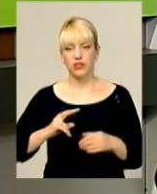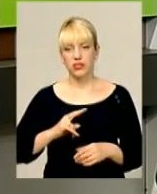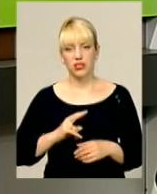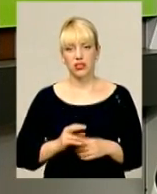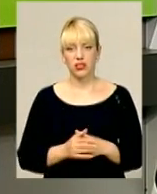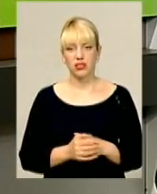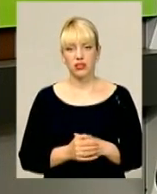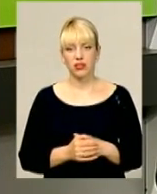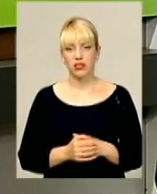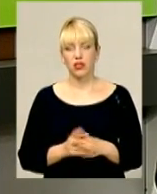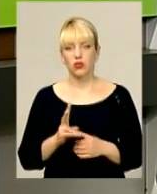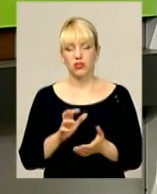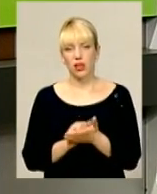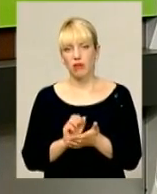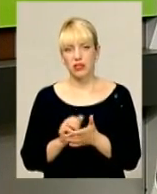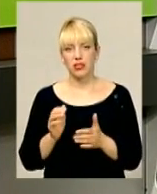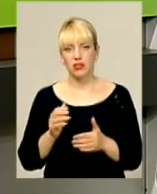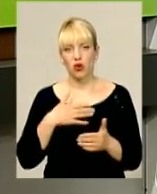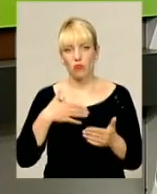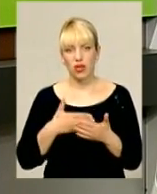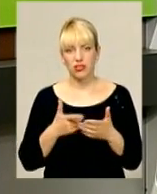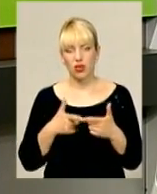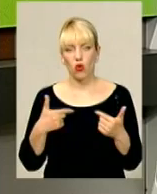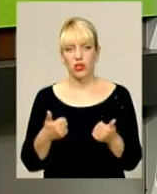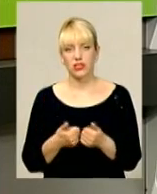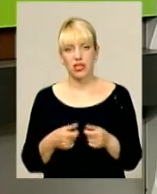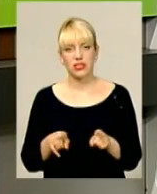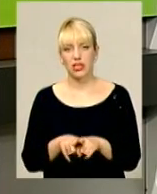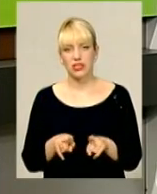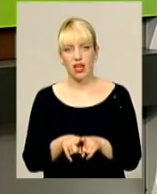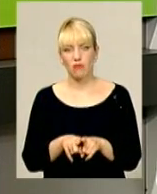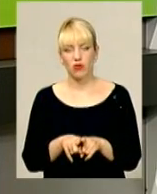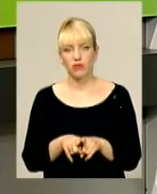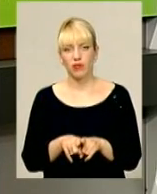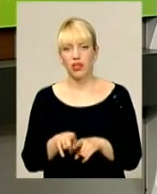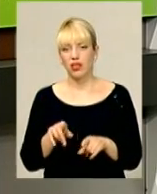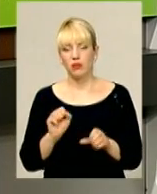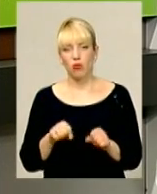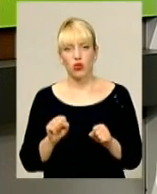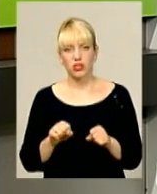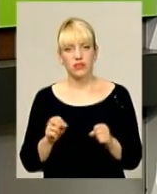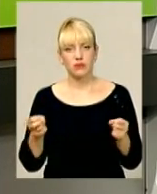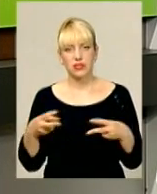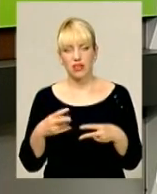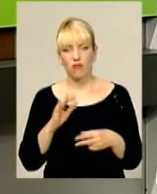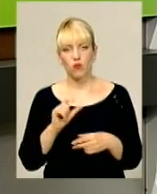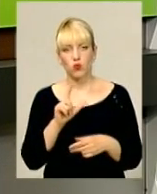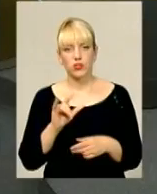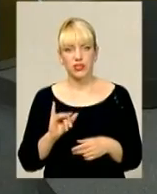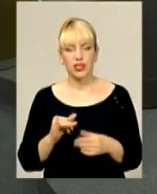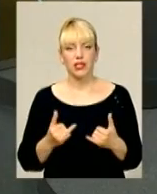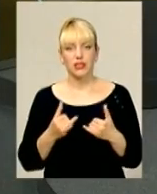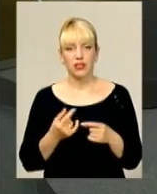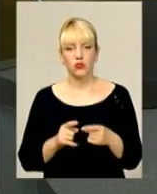і професіоналів з громадських організацій, і так само, можливо, спеціалізовані вузи, для того, щоб